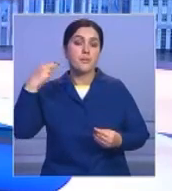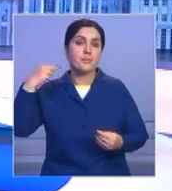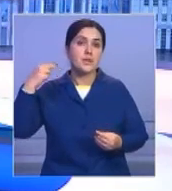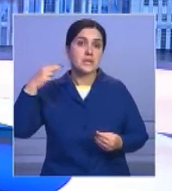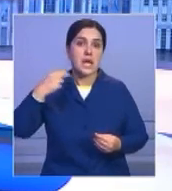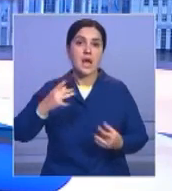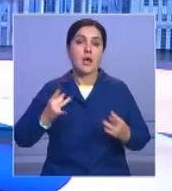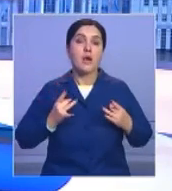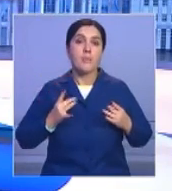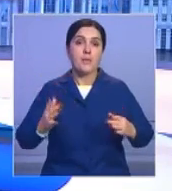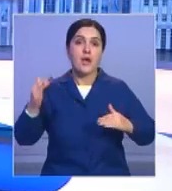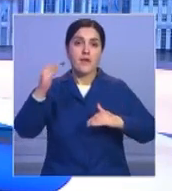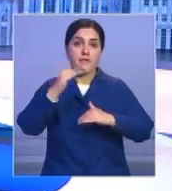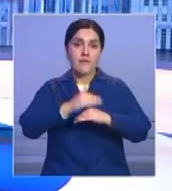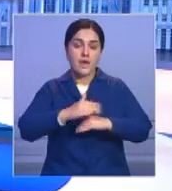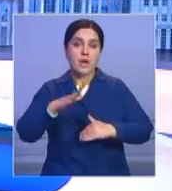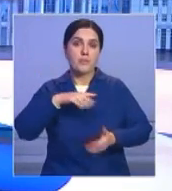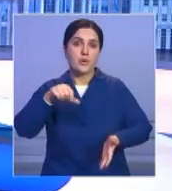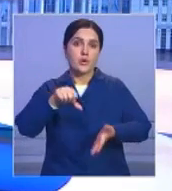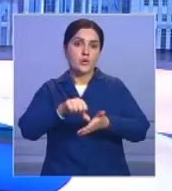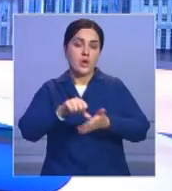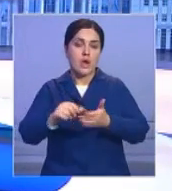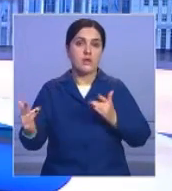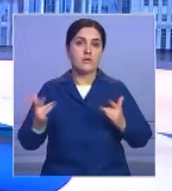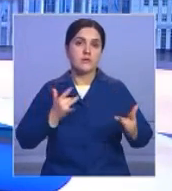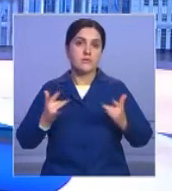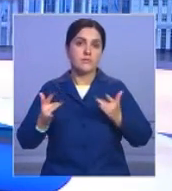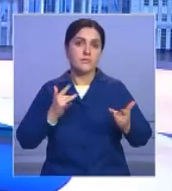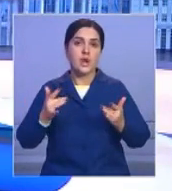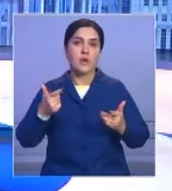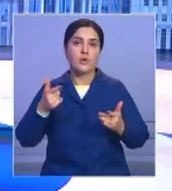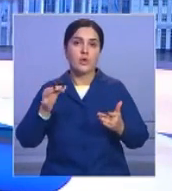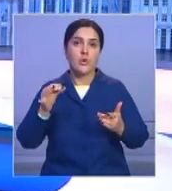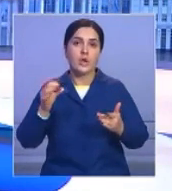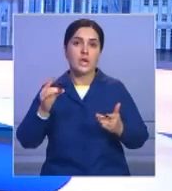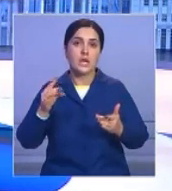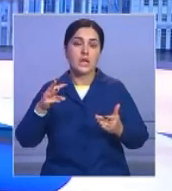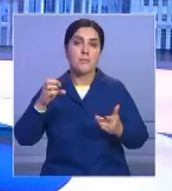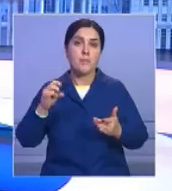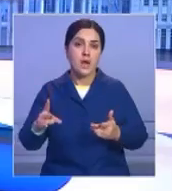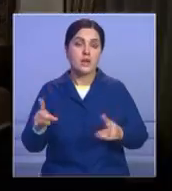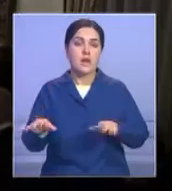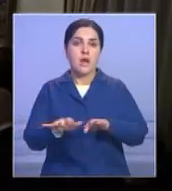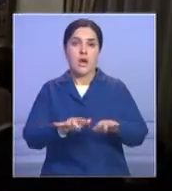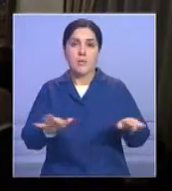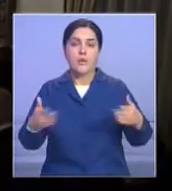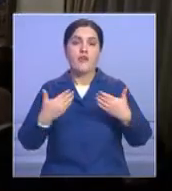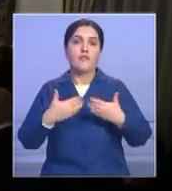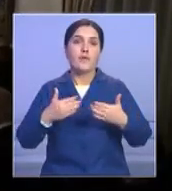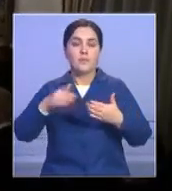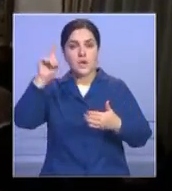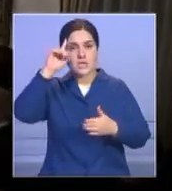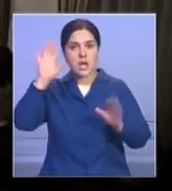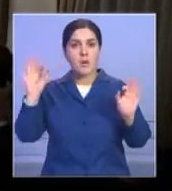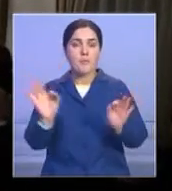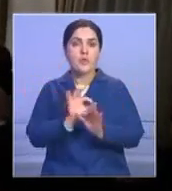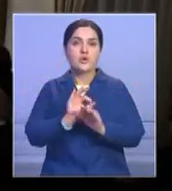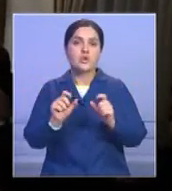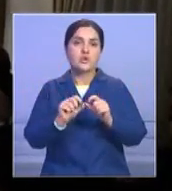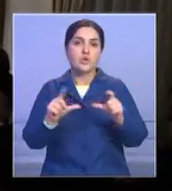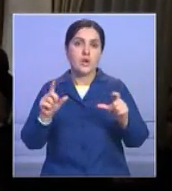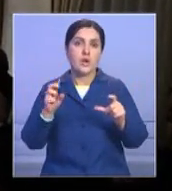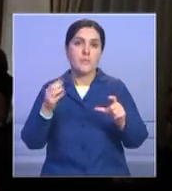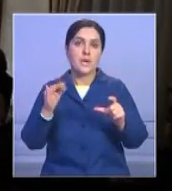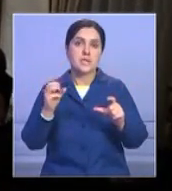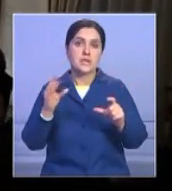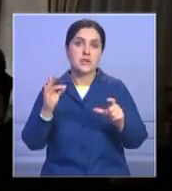нашей страны. Праздничный вечер украсила концертная программа Юлия Горинман – виртуозной пианистки, выпускницы знаменитой музыкальной школы имени Куляжбы